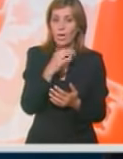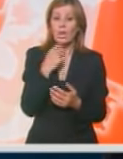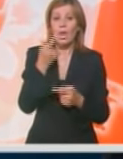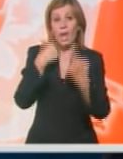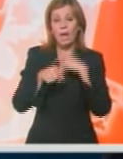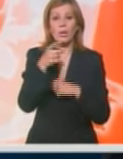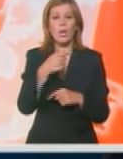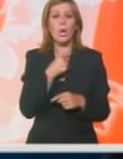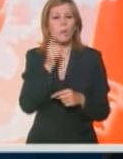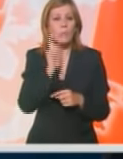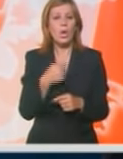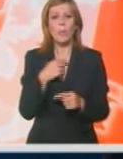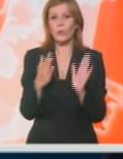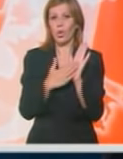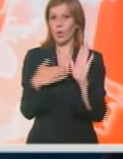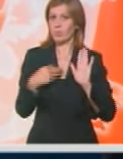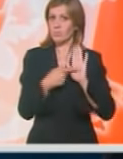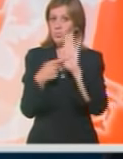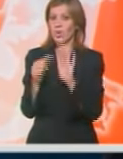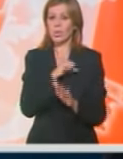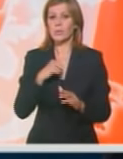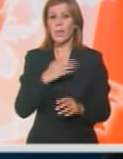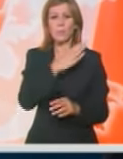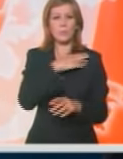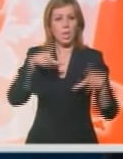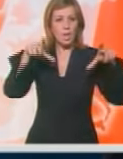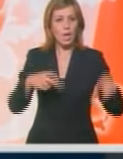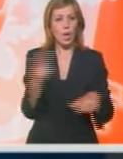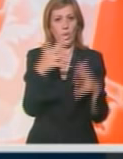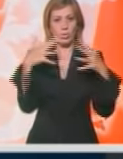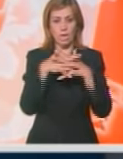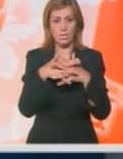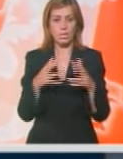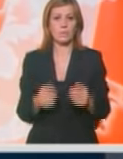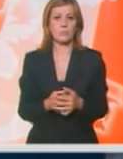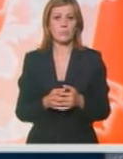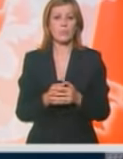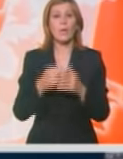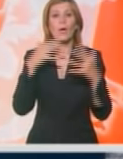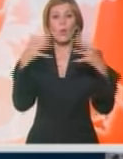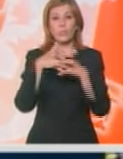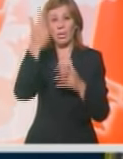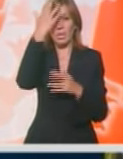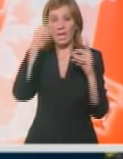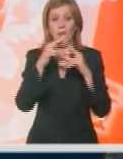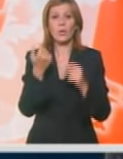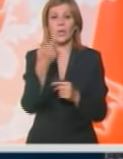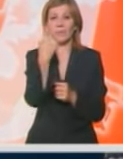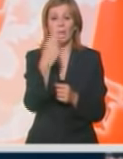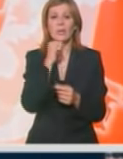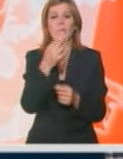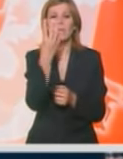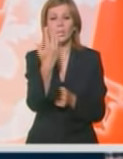to moramo da dokažemo i na samom terenu u obe utakmice. Utakmica Partizana Anderlecht igra se od 20